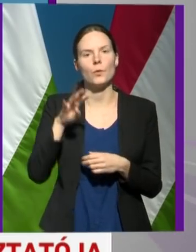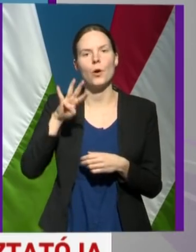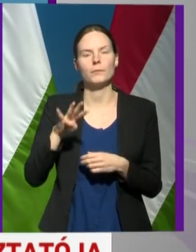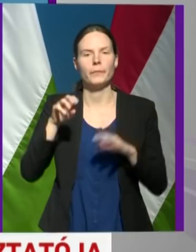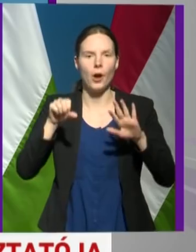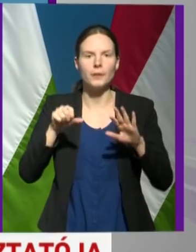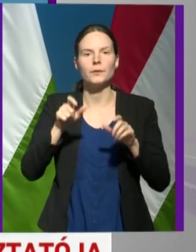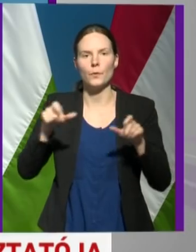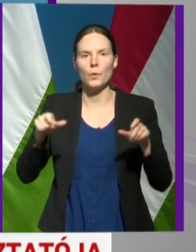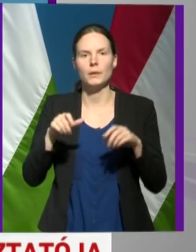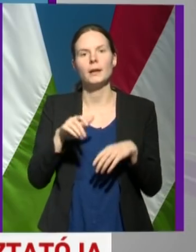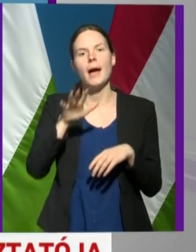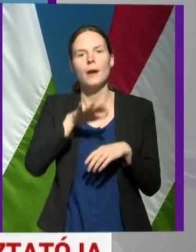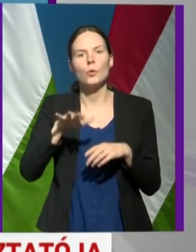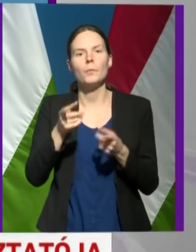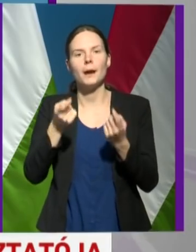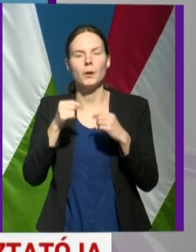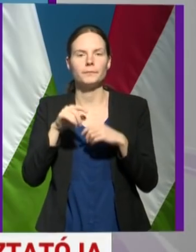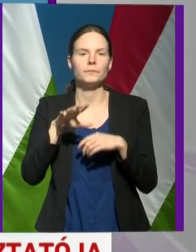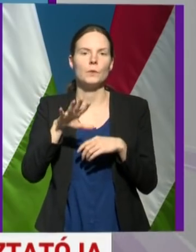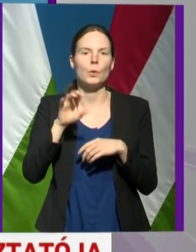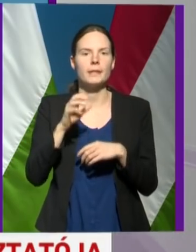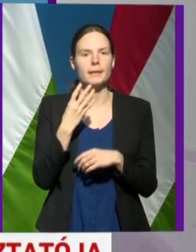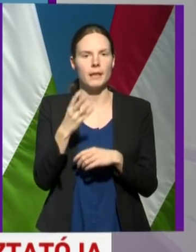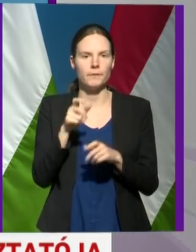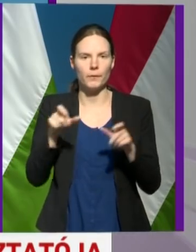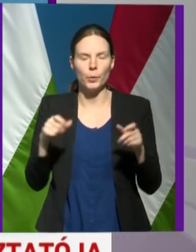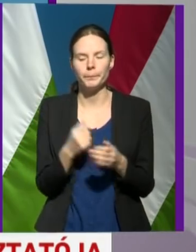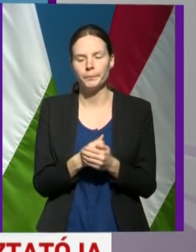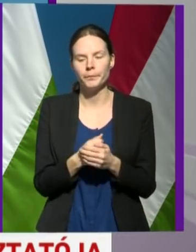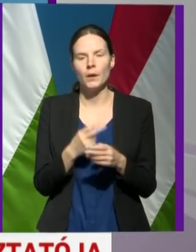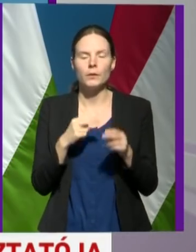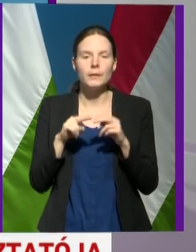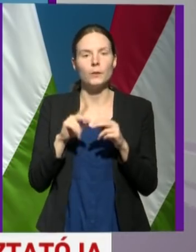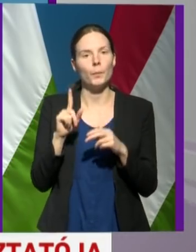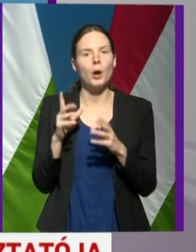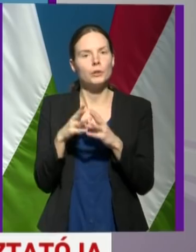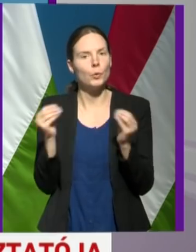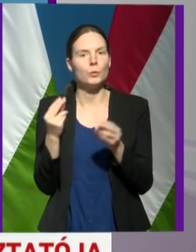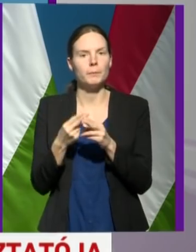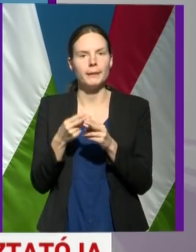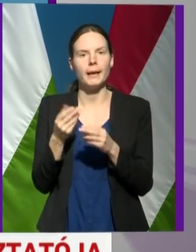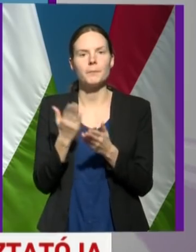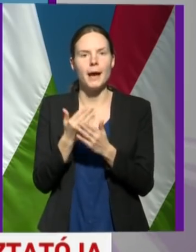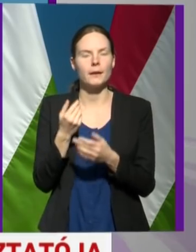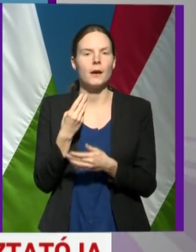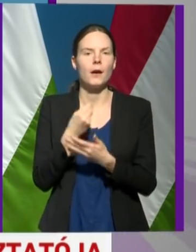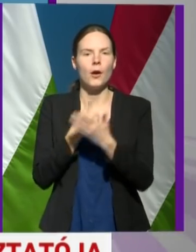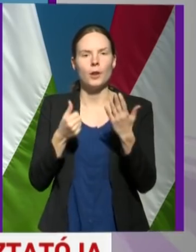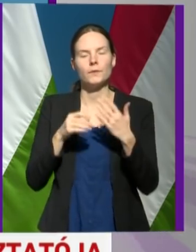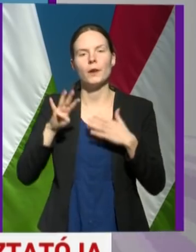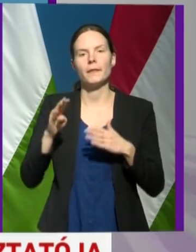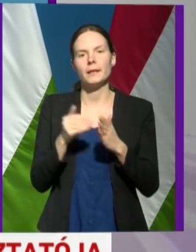Európában 540. Egyre magasabb a felépült betegek aránya, immár 64.169